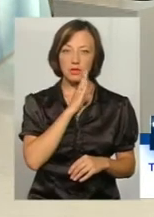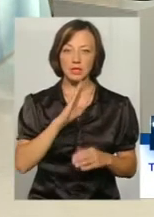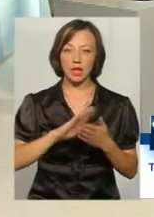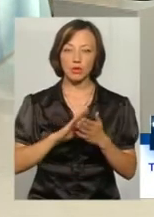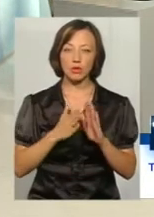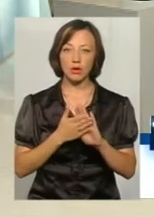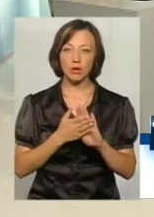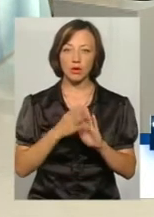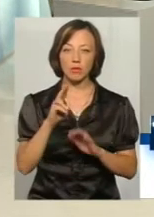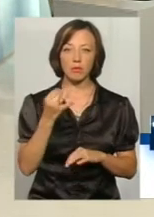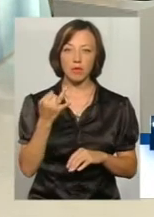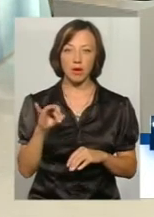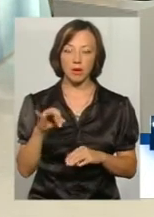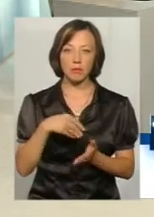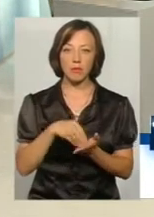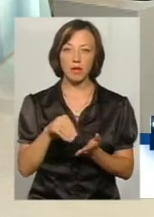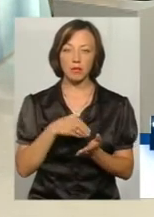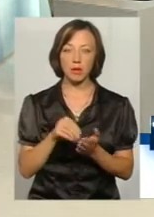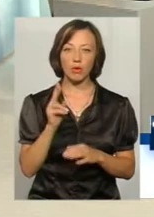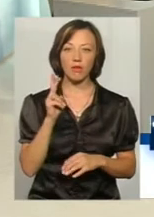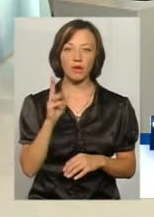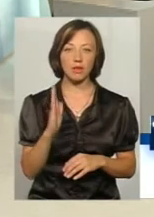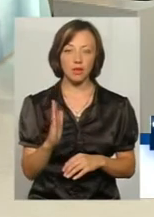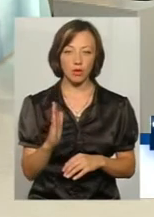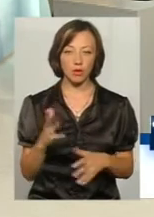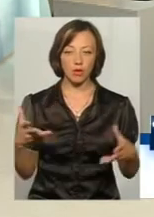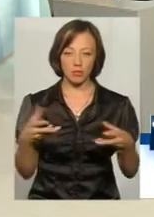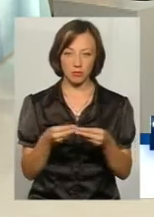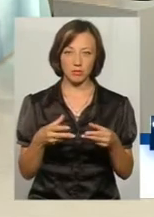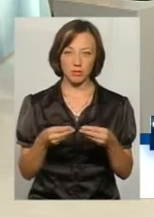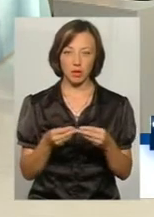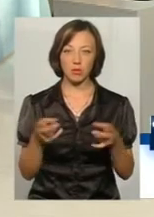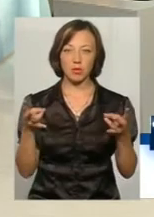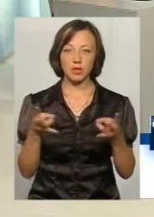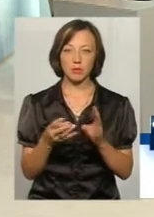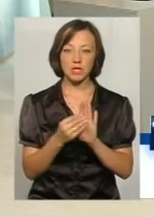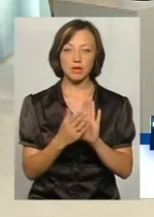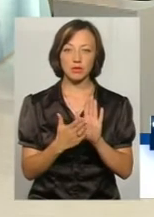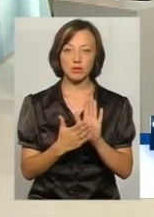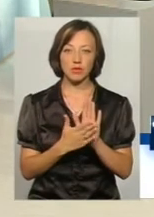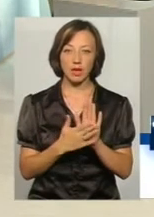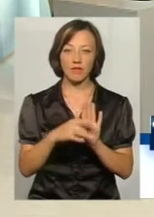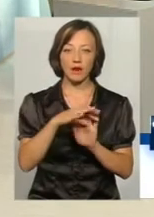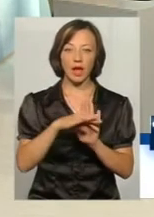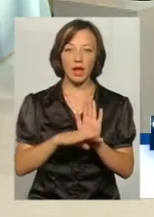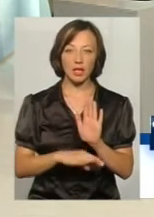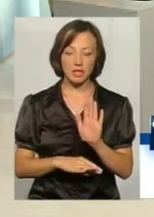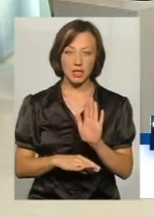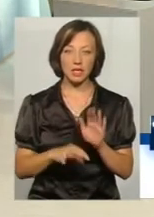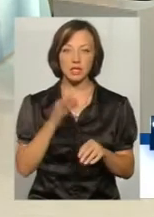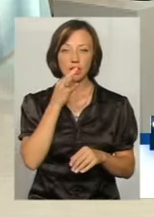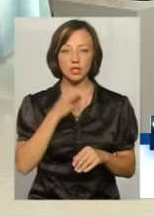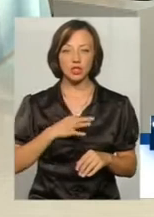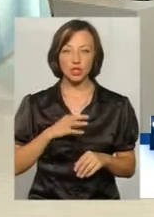розбайової очільку придбано квартиру. Її ще потрібно зареєструвати в регістр. А скажіть